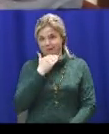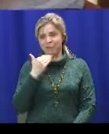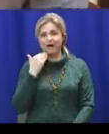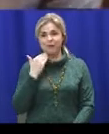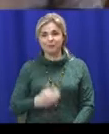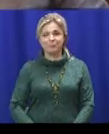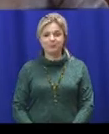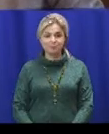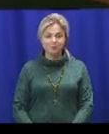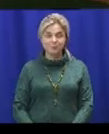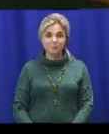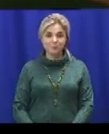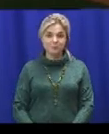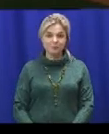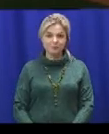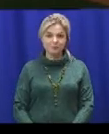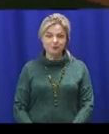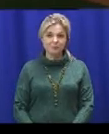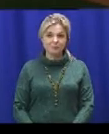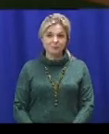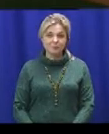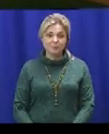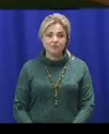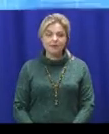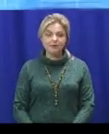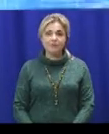Забезнова, Андрій Заворотній, телевізійні новини Миколаївщини.